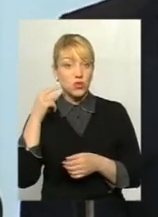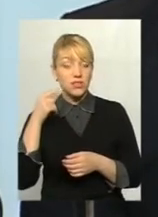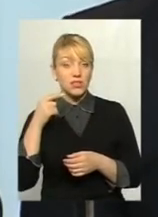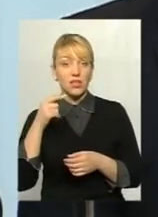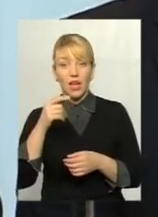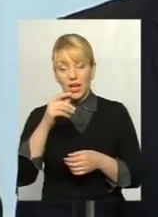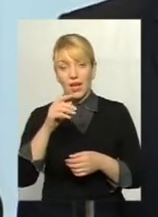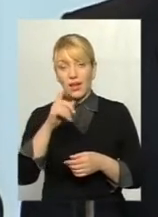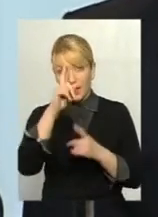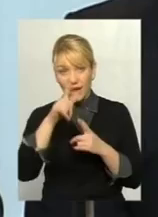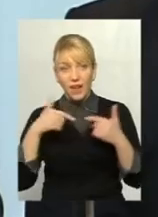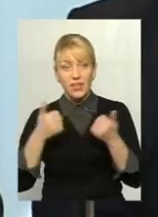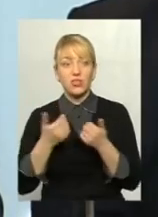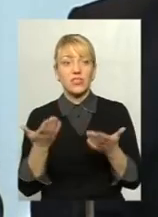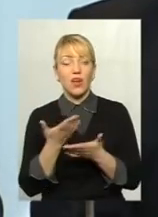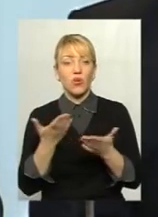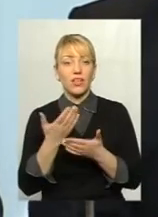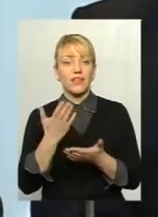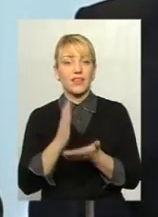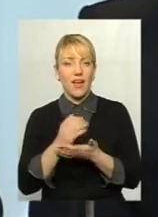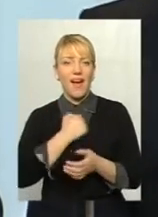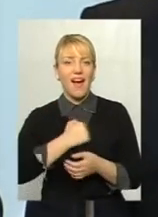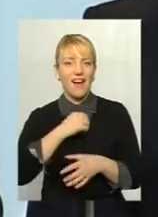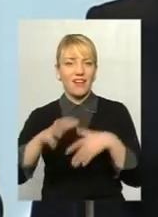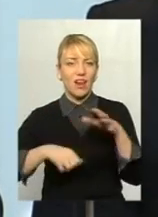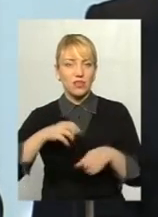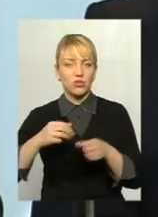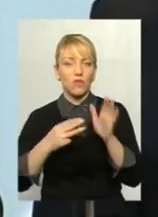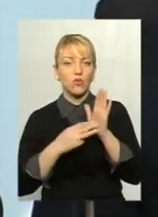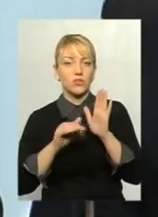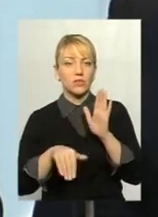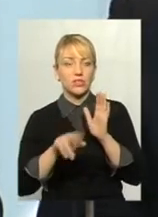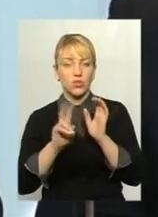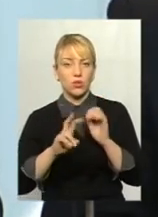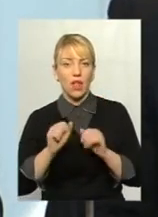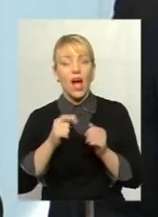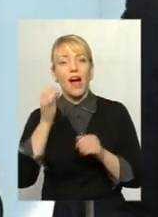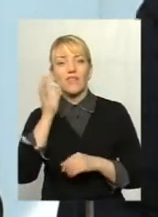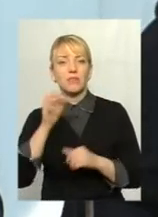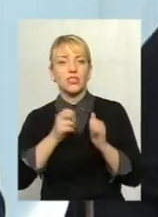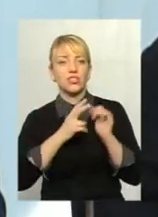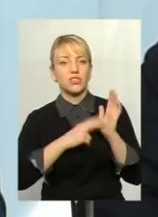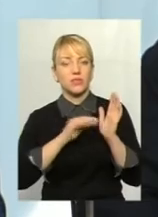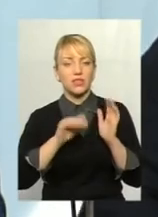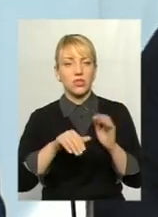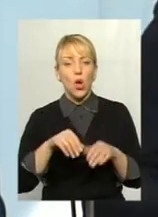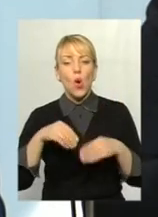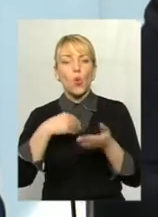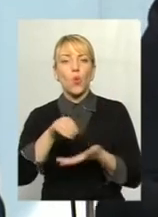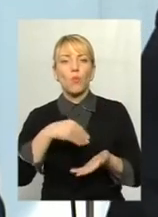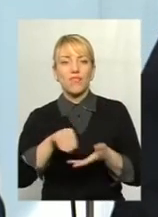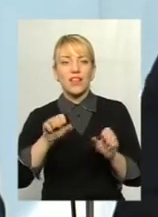якою сьогодні країна-агресор і йде війна, 8 тисяч доларів, а в Німеччині 17 тисяч доларів. Купівельна спроможність в нас